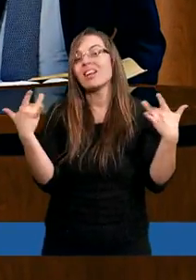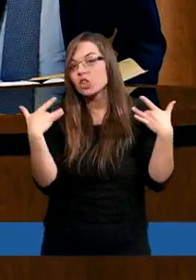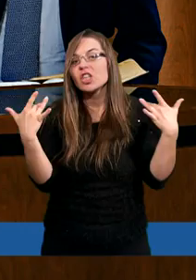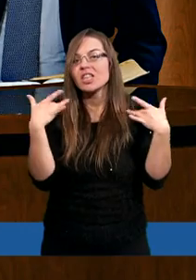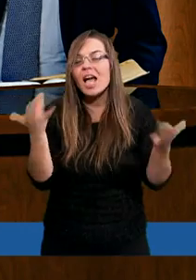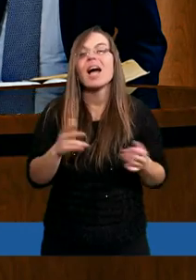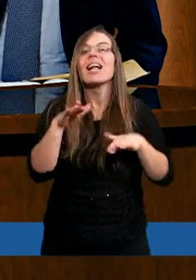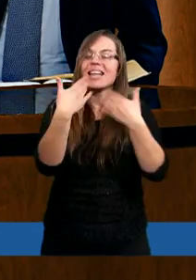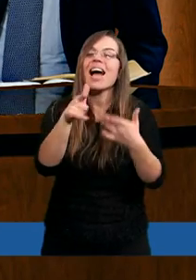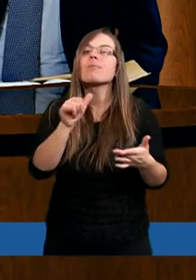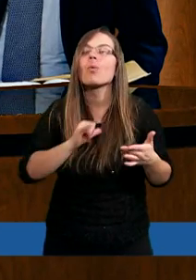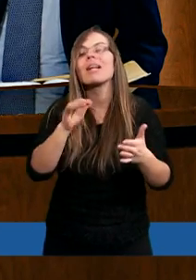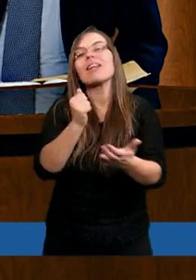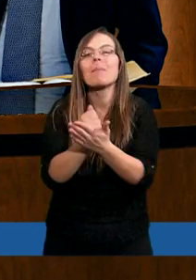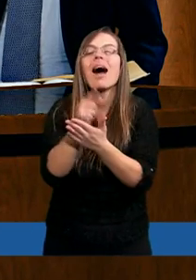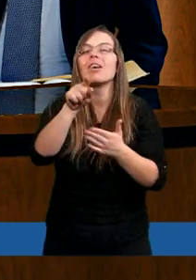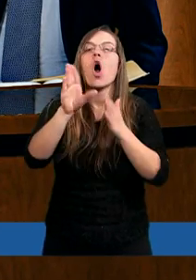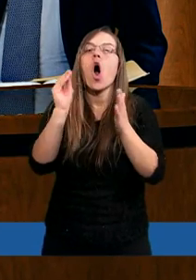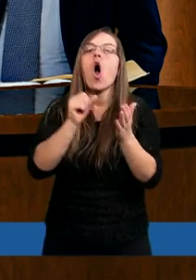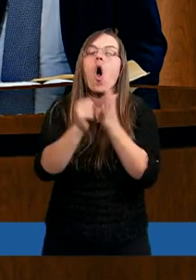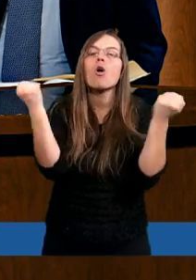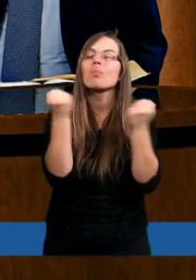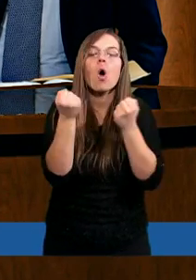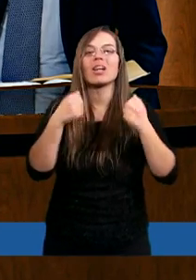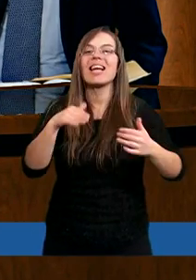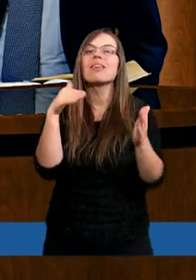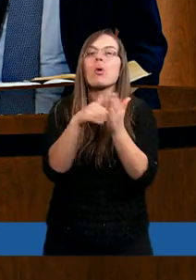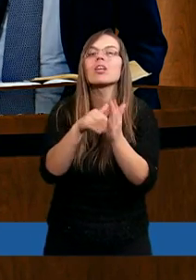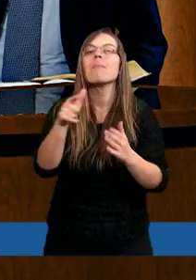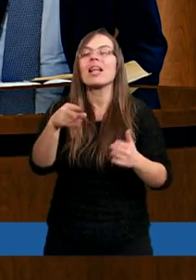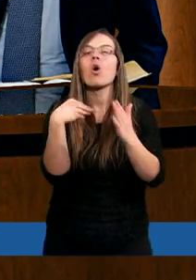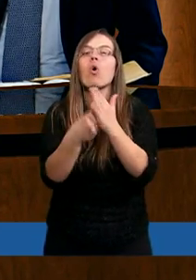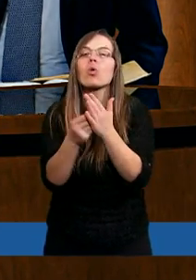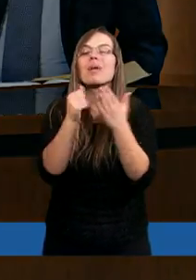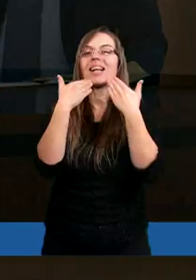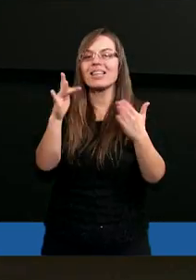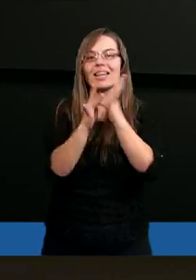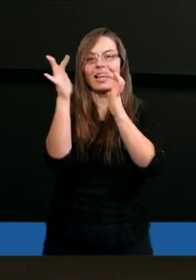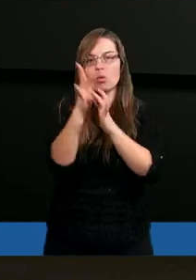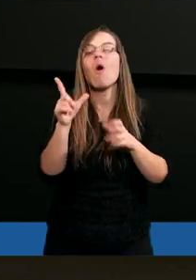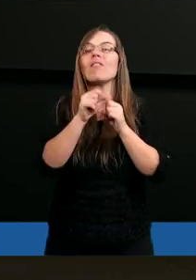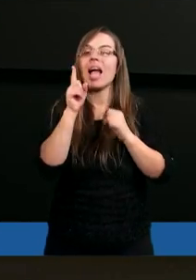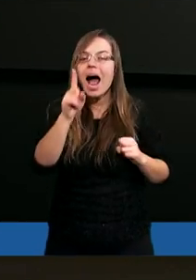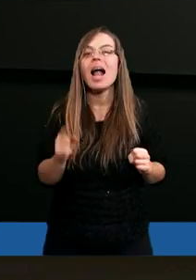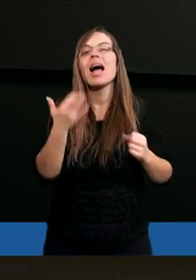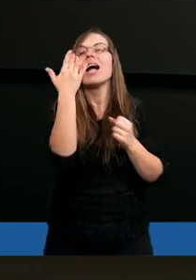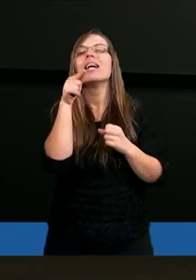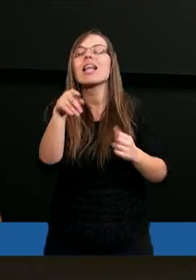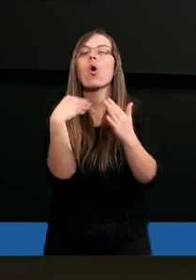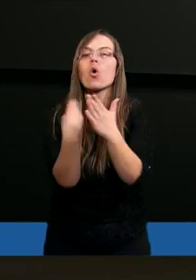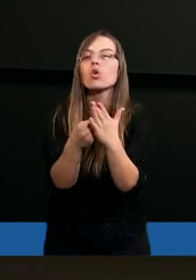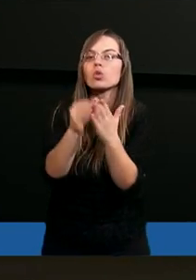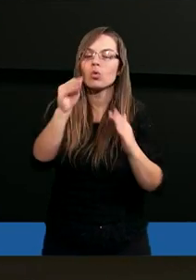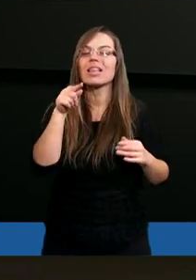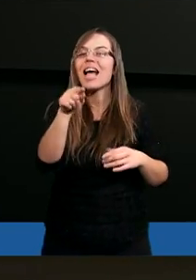zdając sobie sprawę z tej ogromnej potrzeby odkupienia, zbawienia. Ale ile